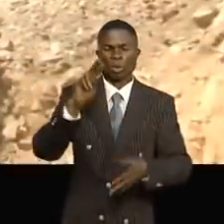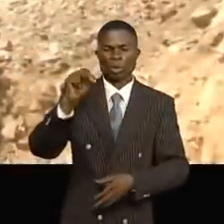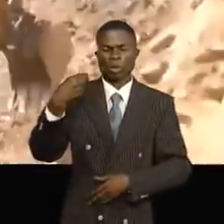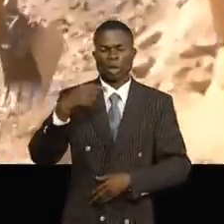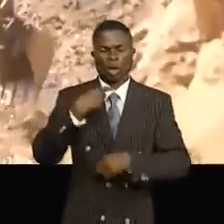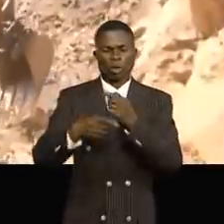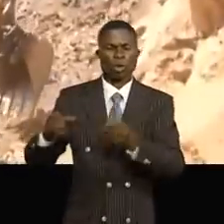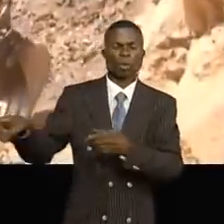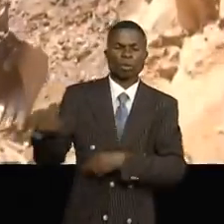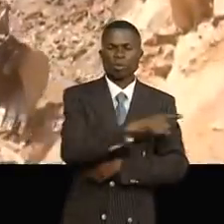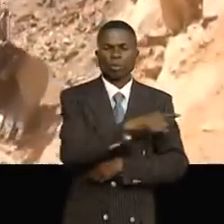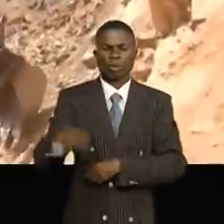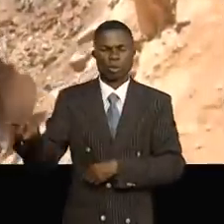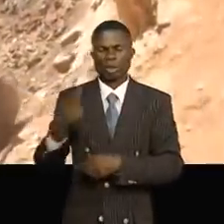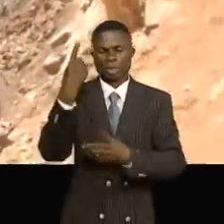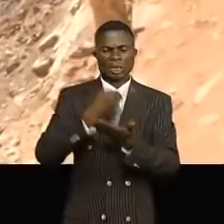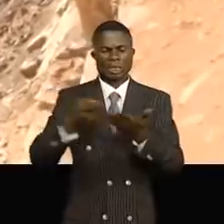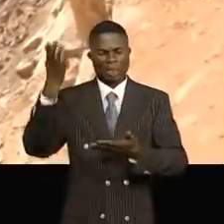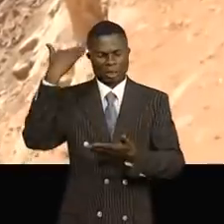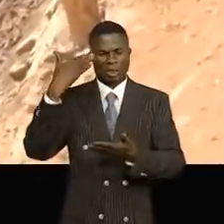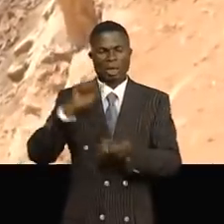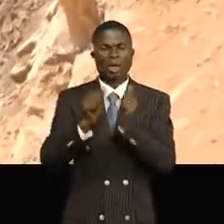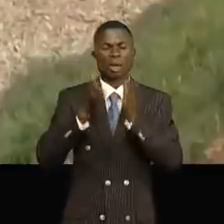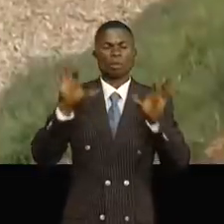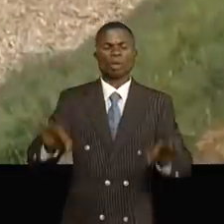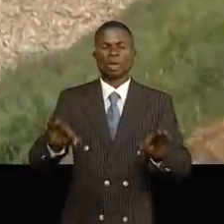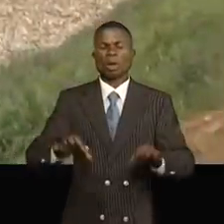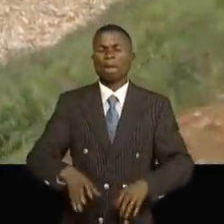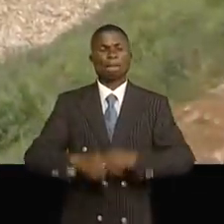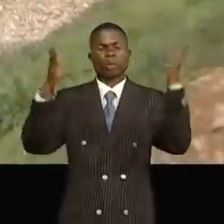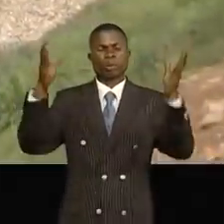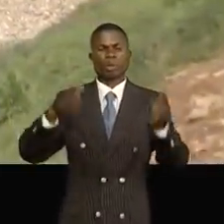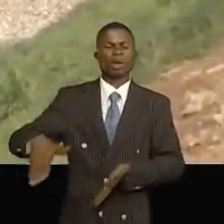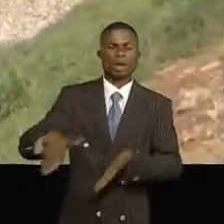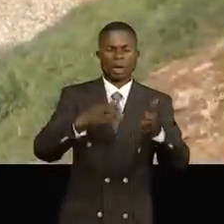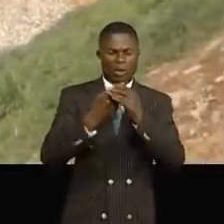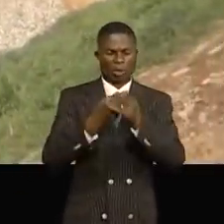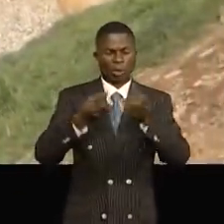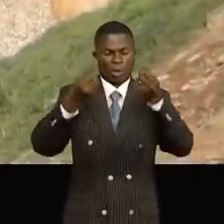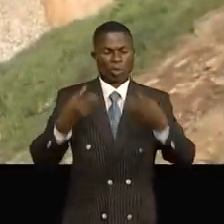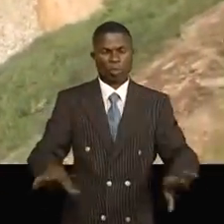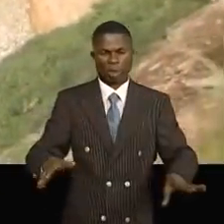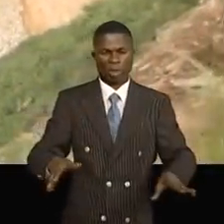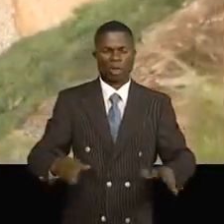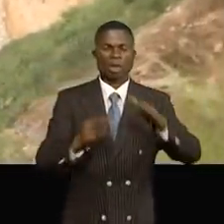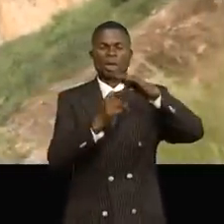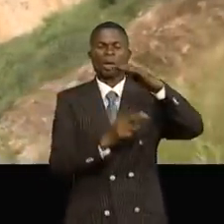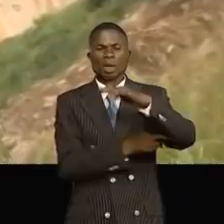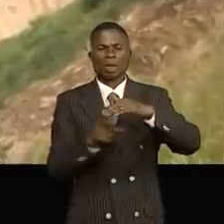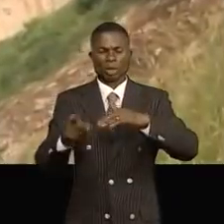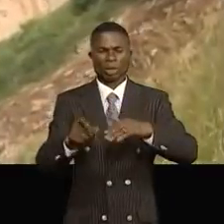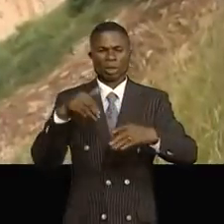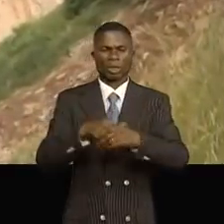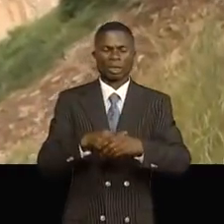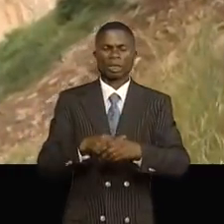le trafic coupé il y a une semaine suite aux catastrophes naturelles, la route est vers sa disparition entre les ponts Chengézimou situés